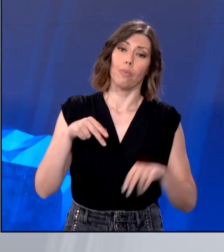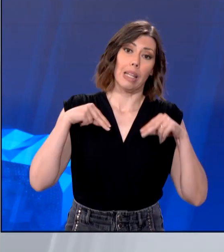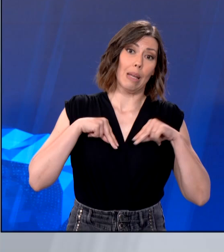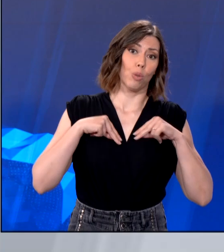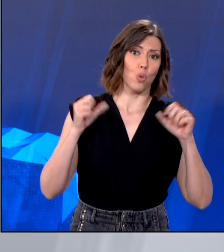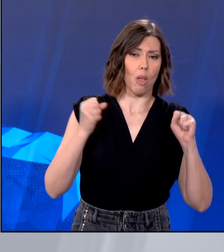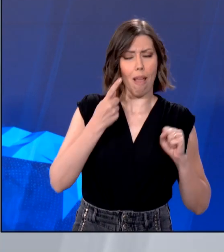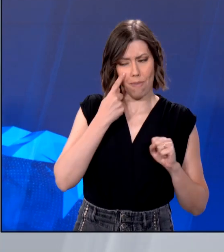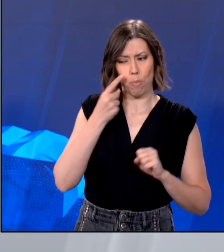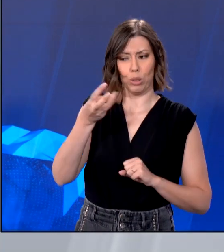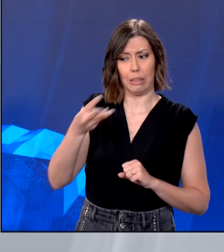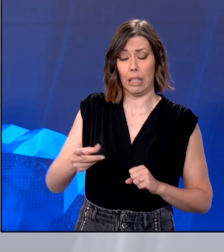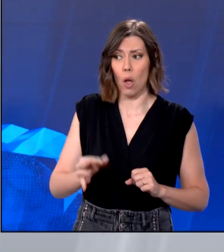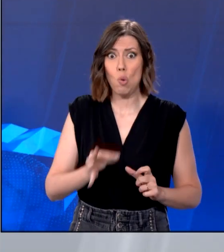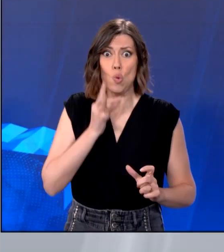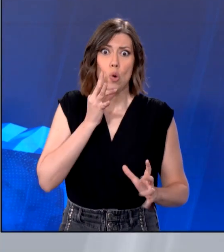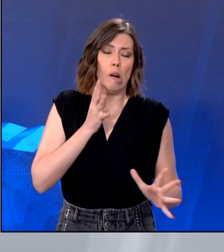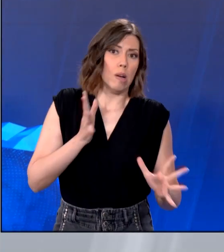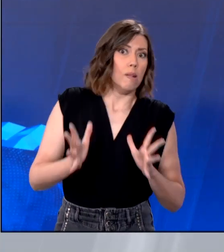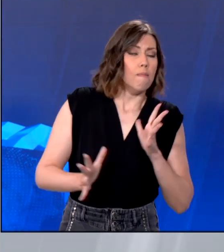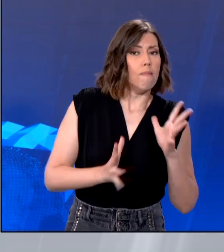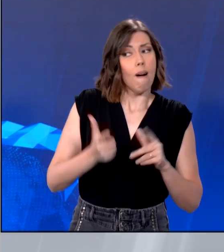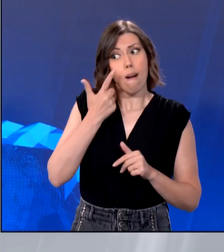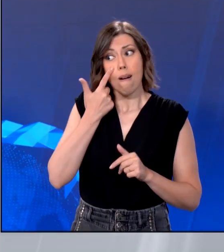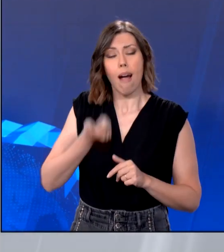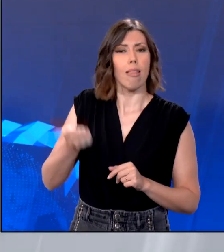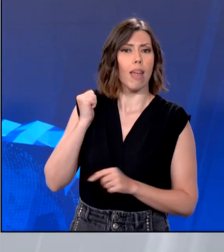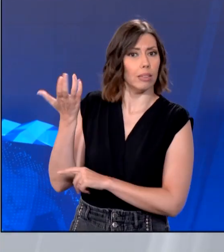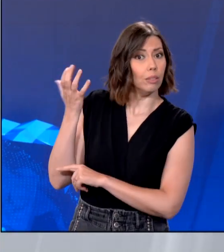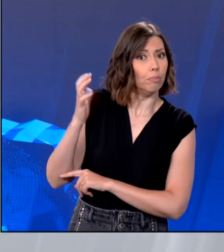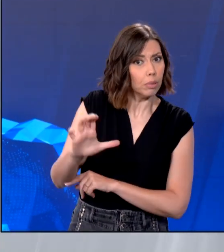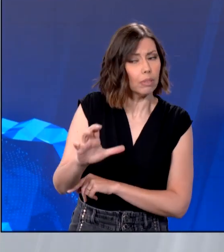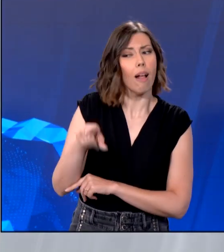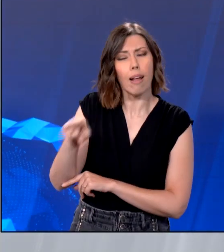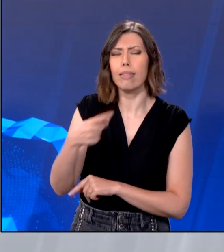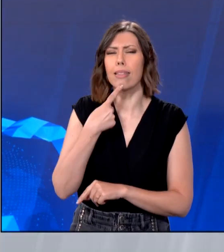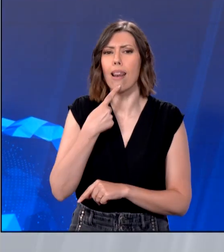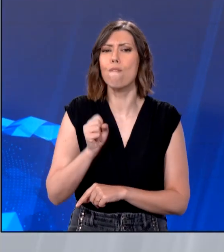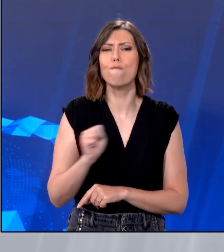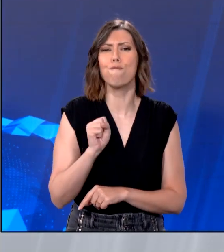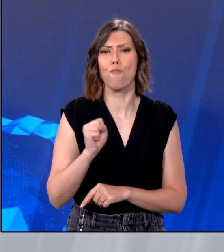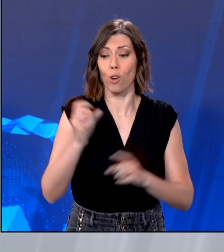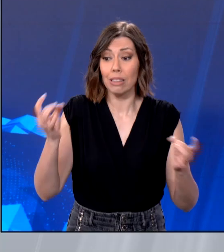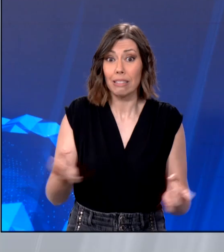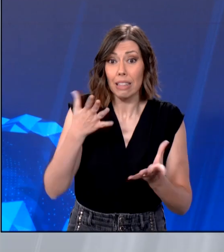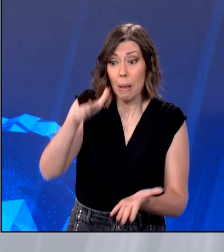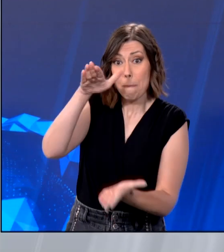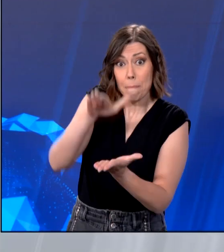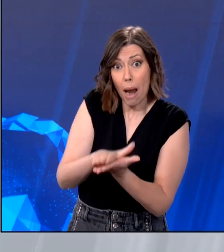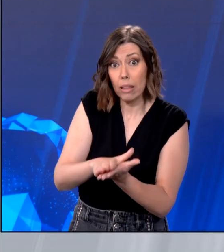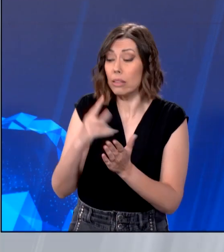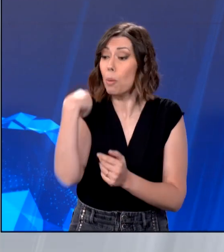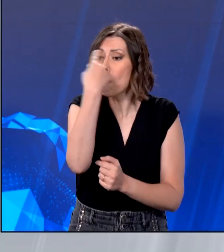πραγματικά, και η στάση του εχθες νίκη ανακοίνωσε ότι είναι ενοχική, ότι αν βγουν οι κουκούλες από αυτούς τους ανθρώπους θα υποδείξουν στελέχη του ΣΥΡΙΖΑ.